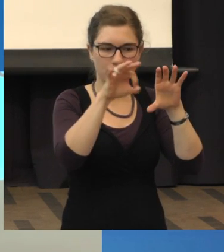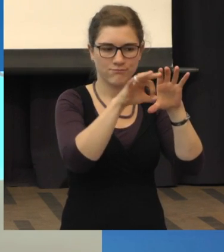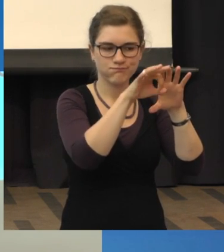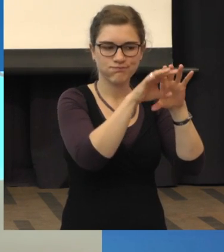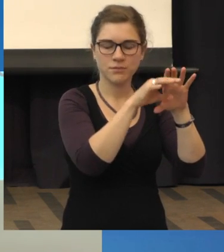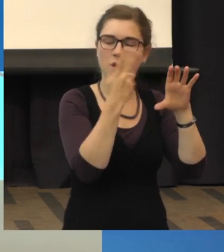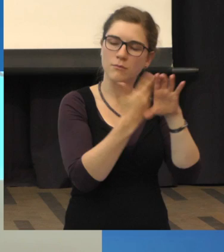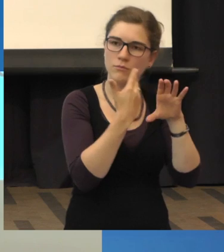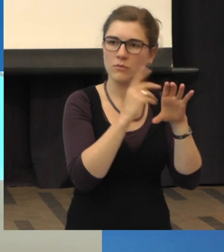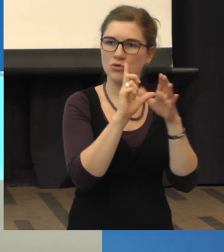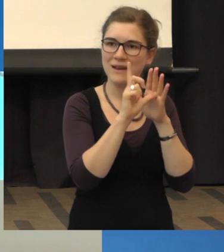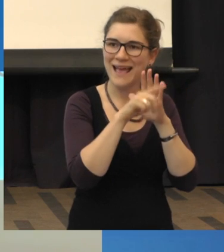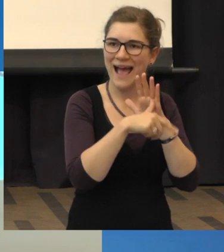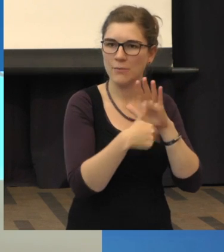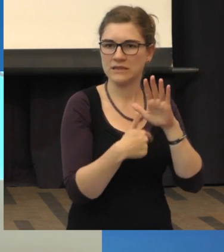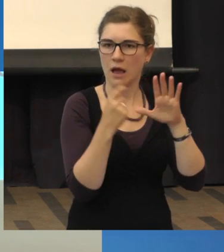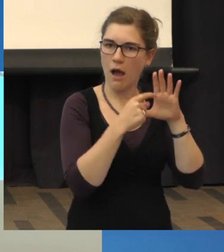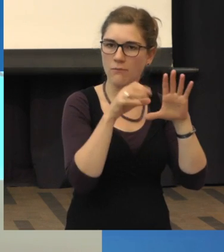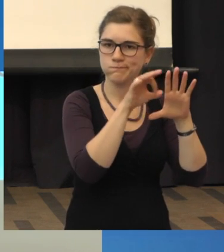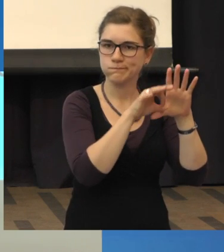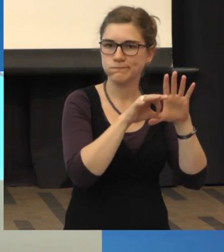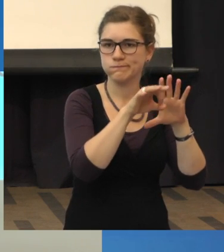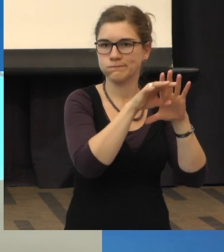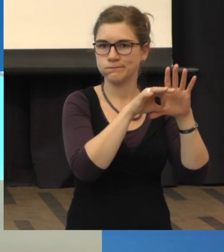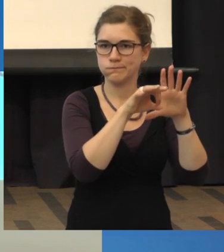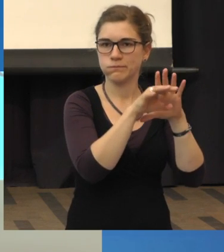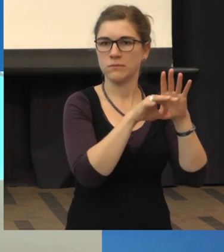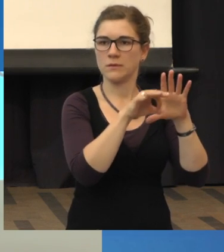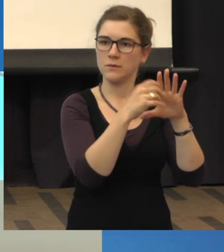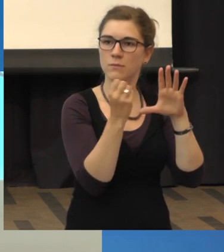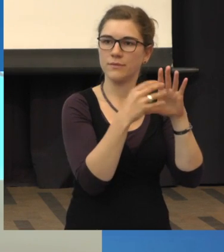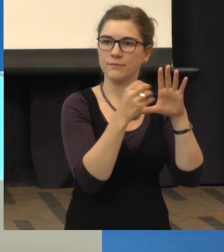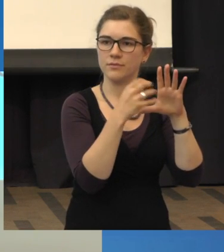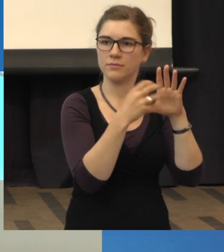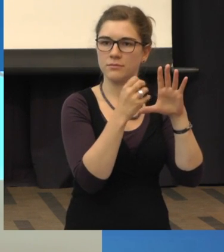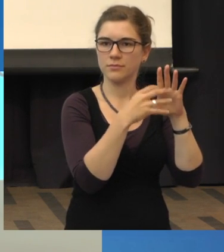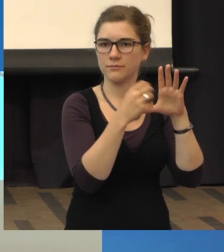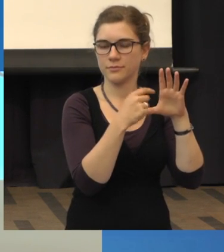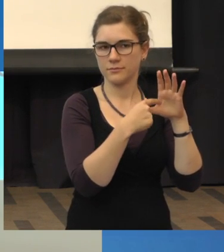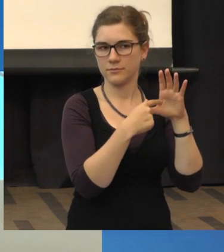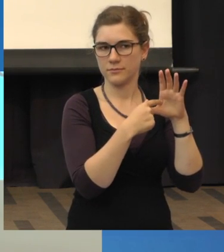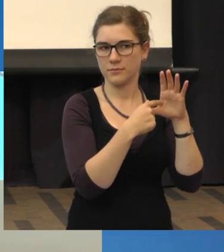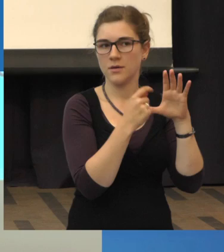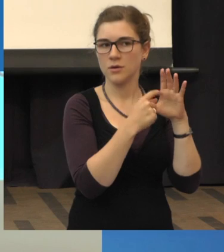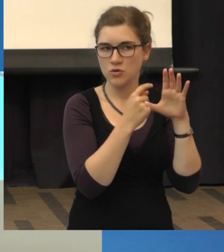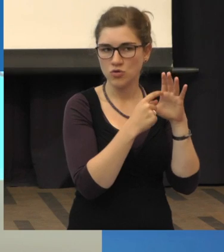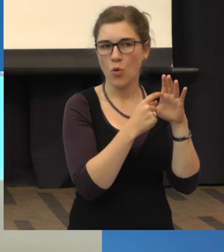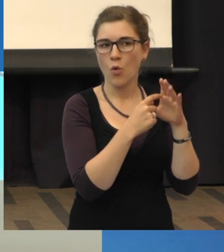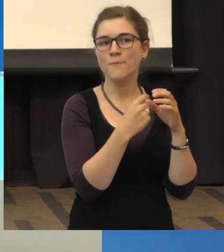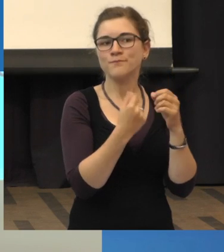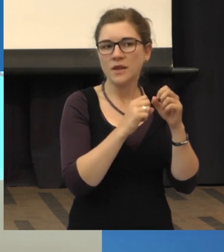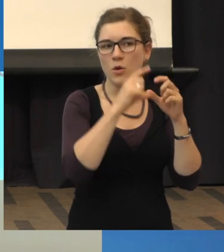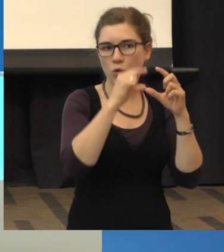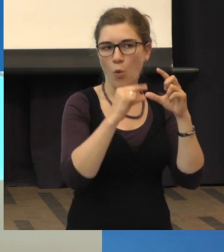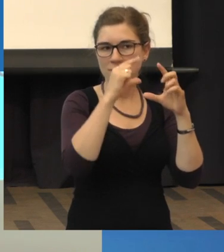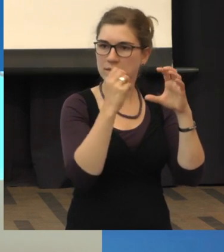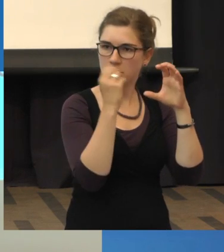ein wenig über ein halbes Jahr kontinuierlich das Medikament abgibt, um eben ständig die hohe notwendige Konzentration an der